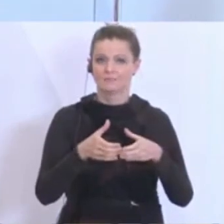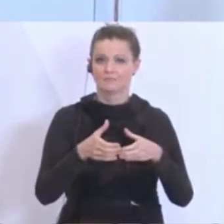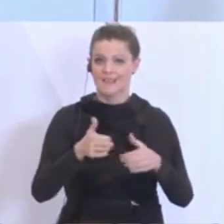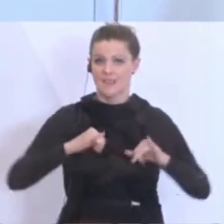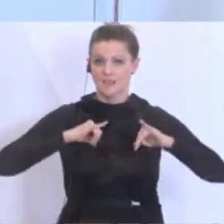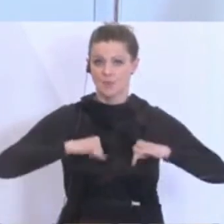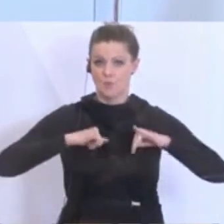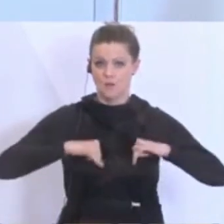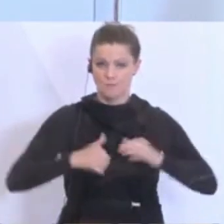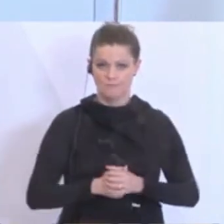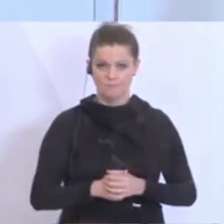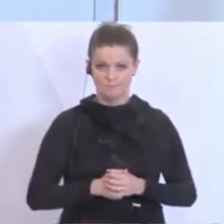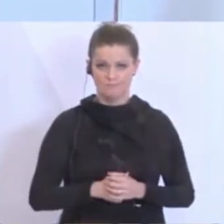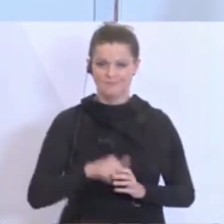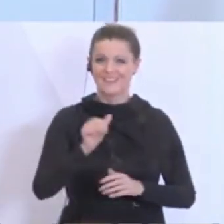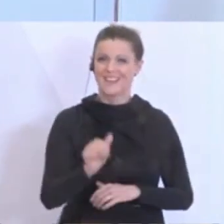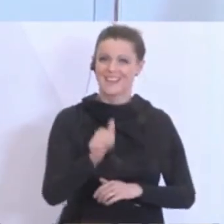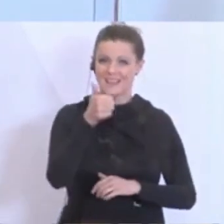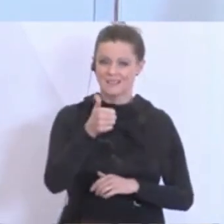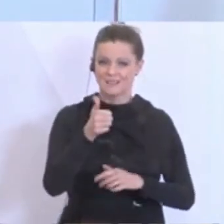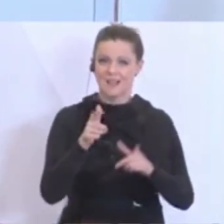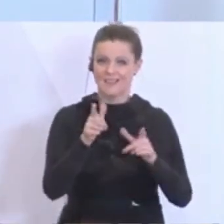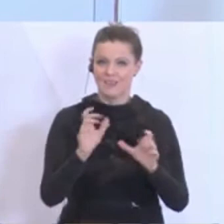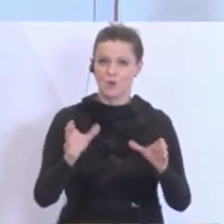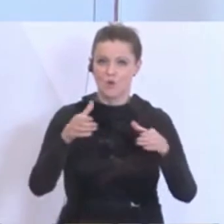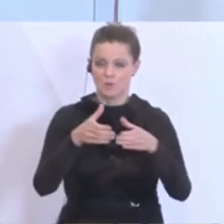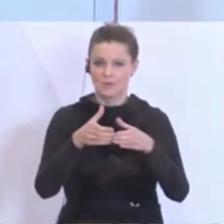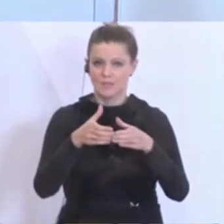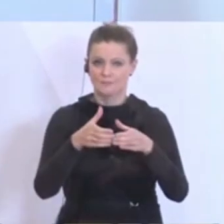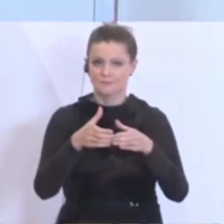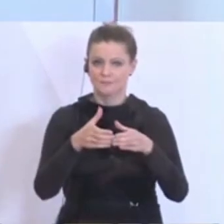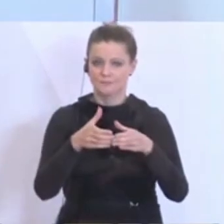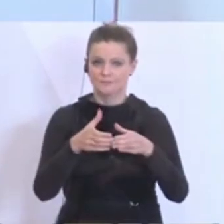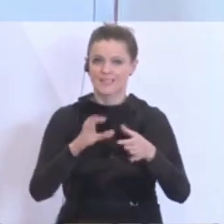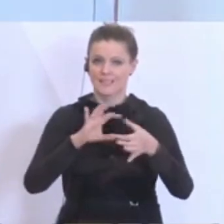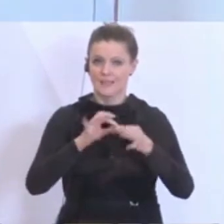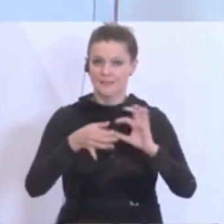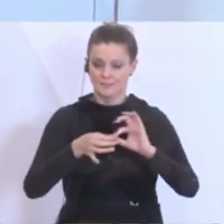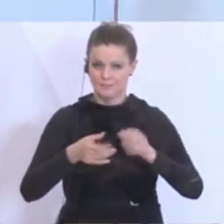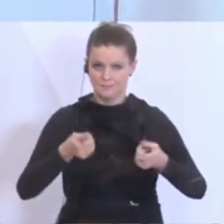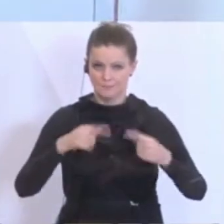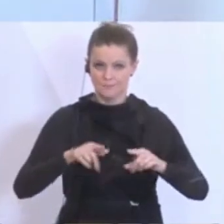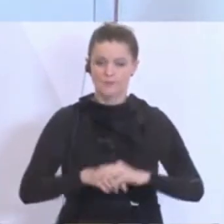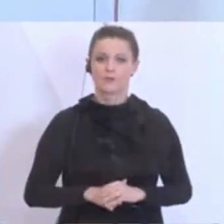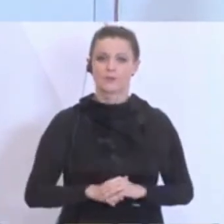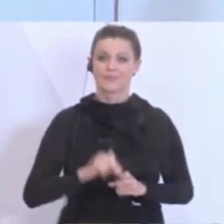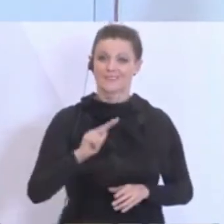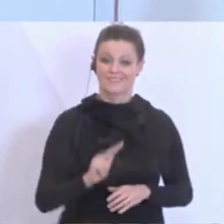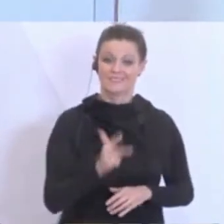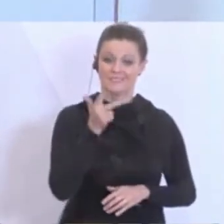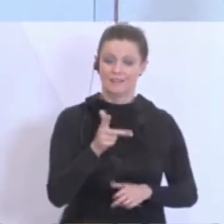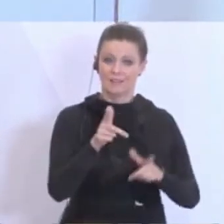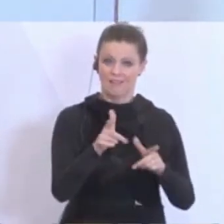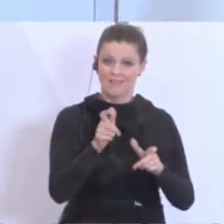Tirol, die erste Jägerkompanie des Jägerbataillons Kärnten, die dritte